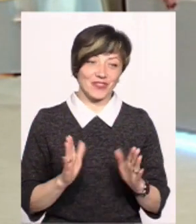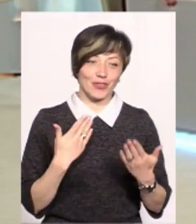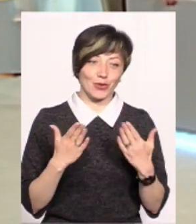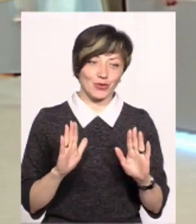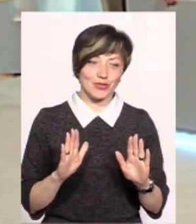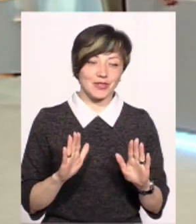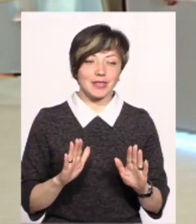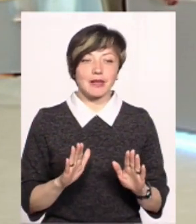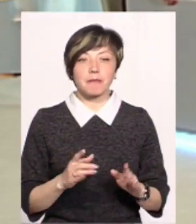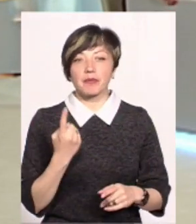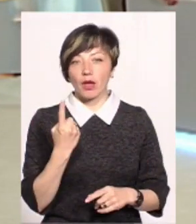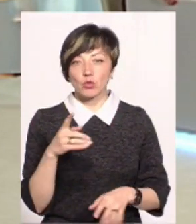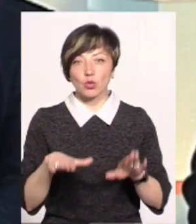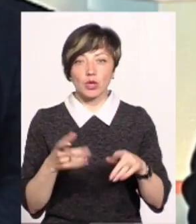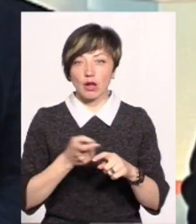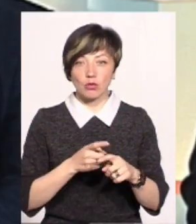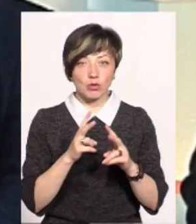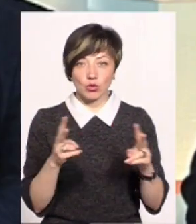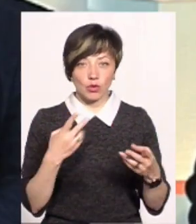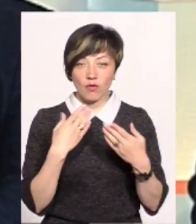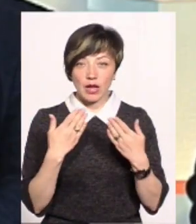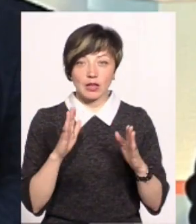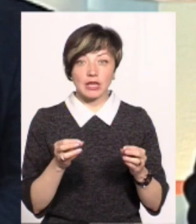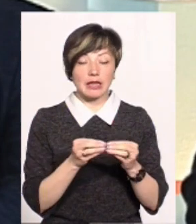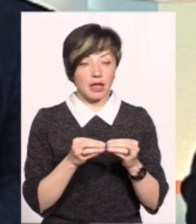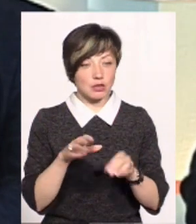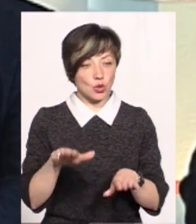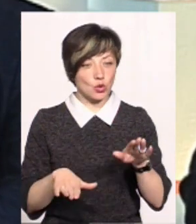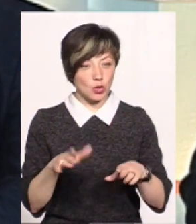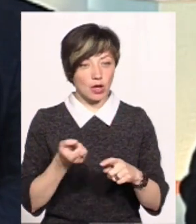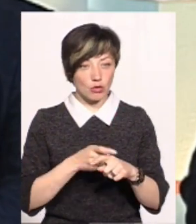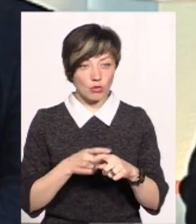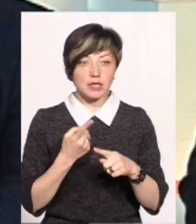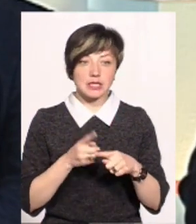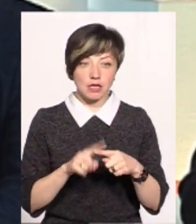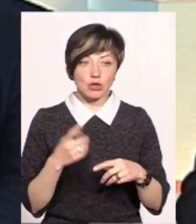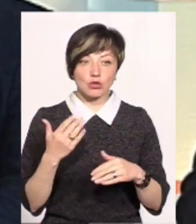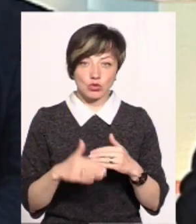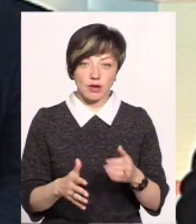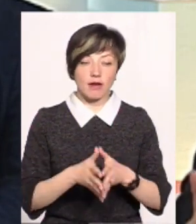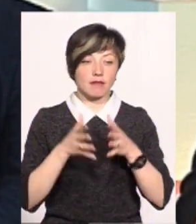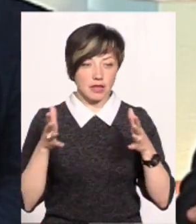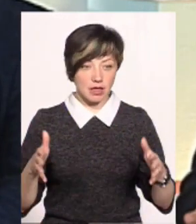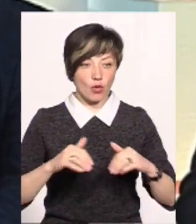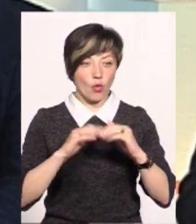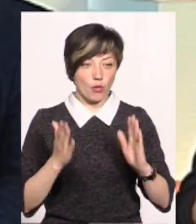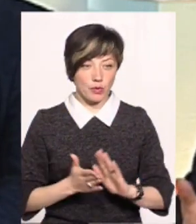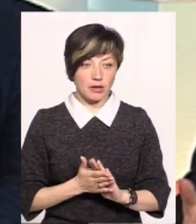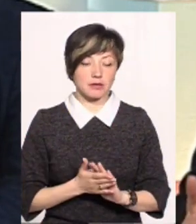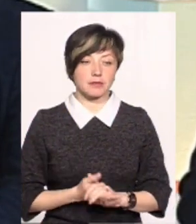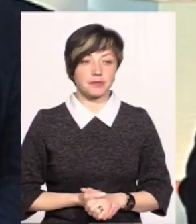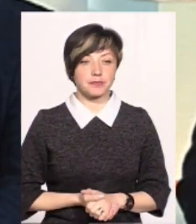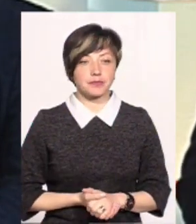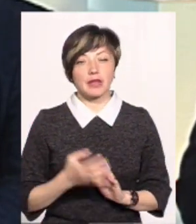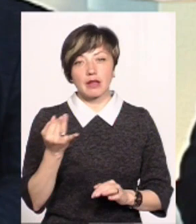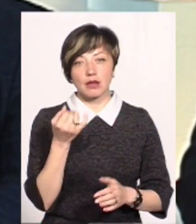За тонну картоплі ніхто не буде з ними говорити. Якщо це буде 10 тон картоплі, це вже буде